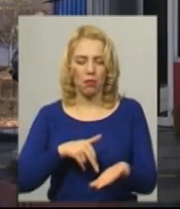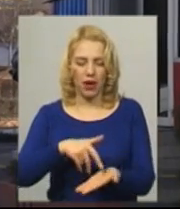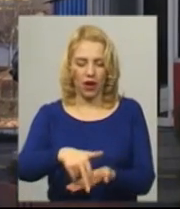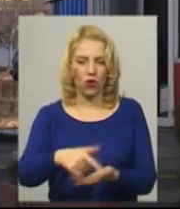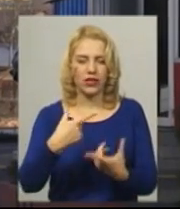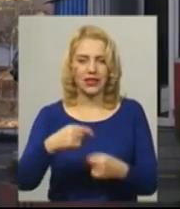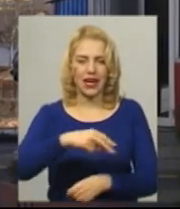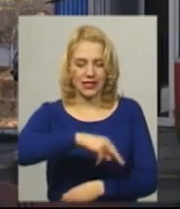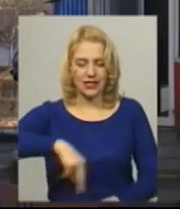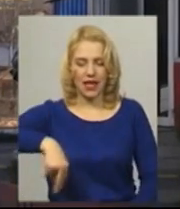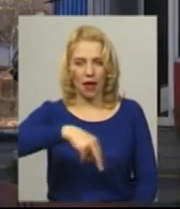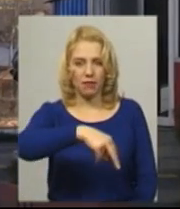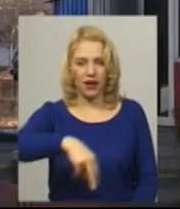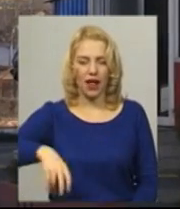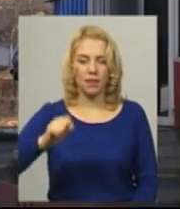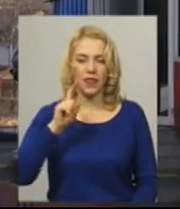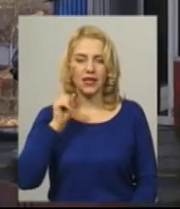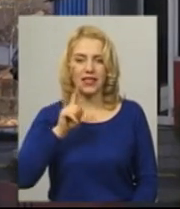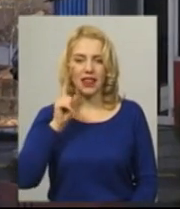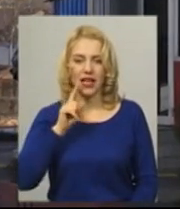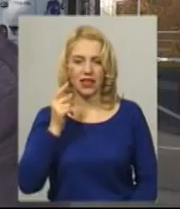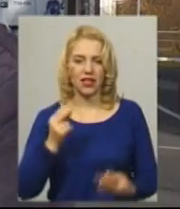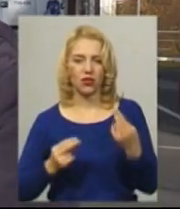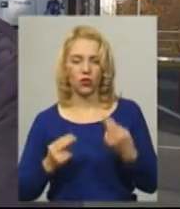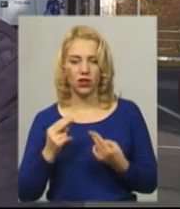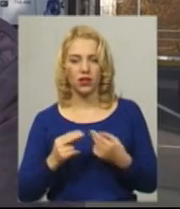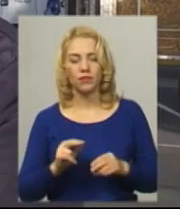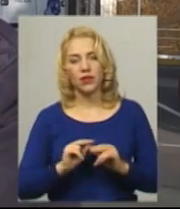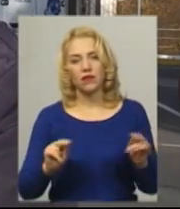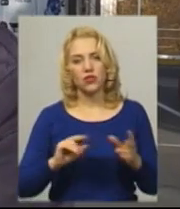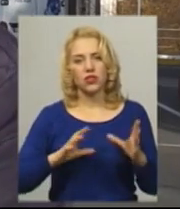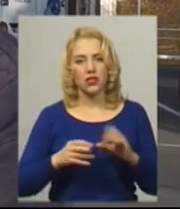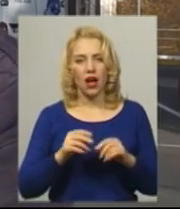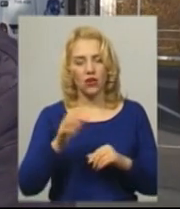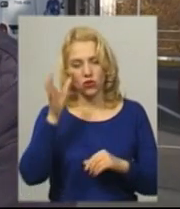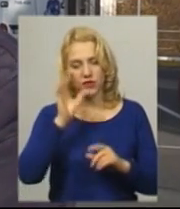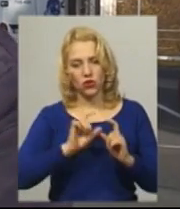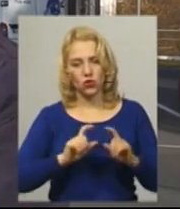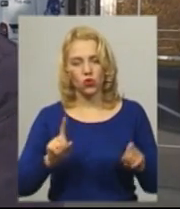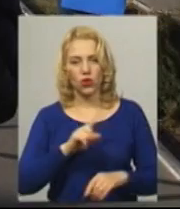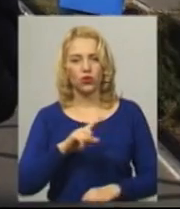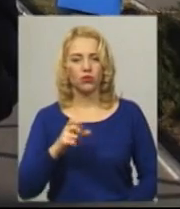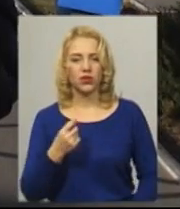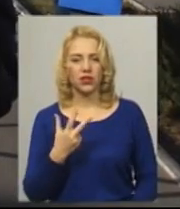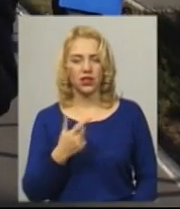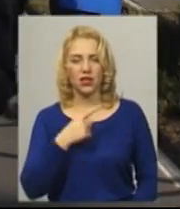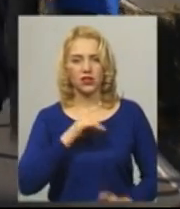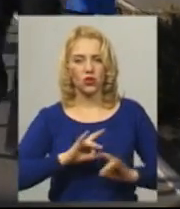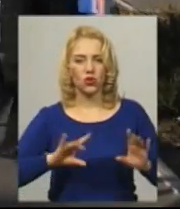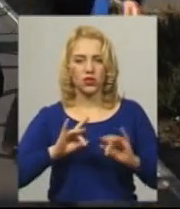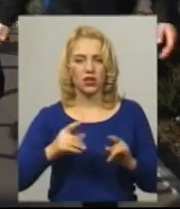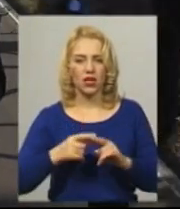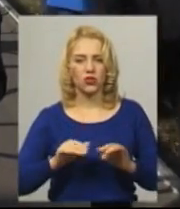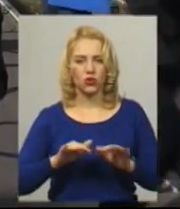де зебра, і на зелений колір. Вчитель загальноосвітньої школи номер 13 Олександр Гуць каже, сьогодні до